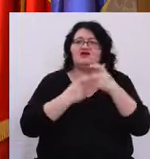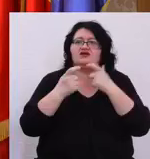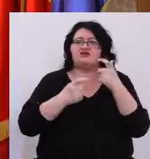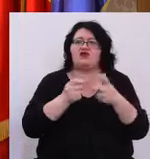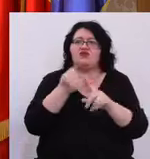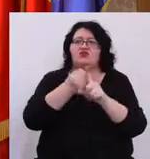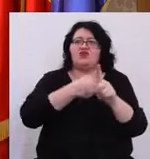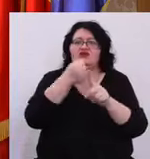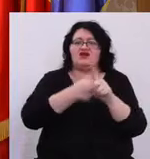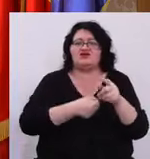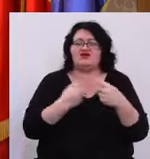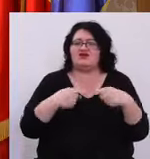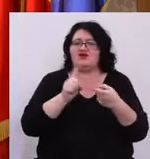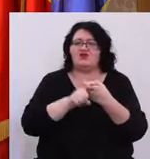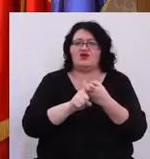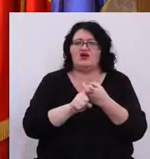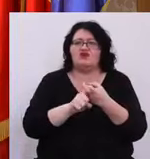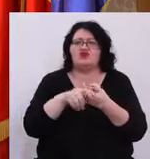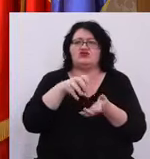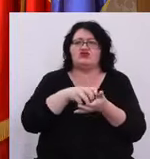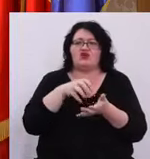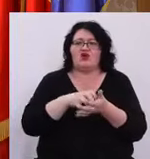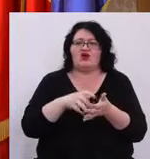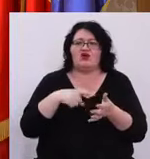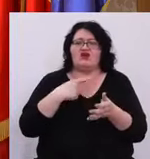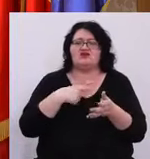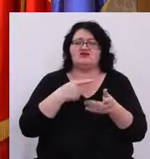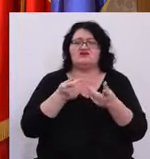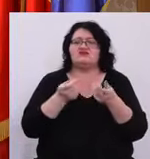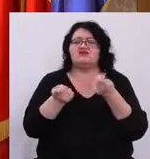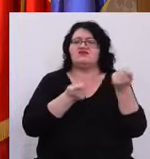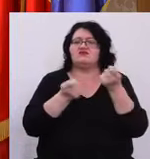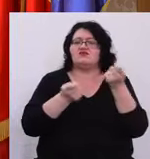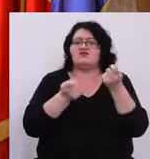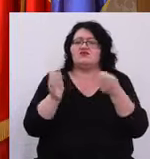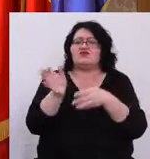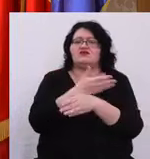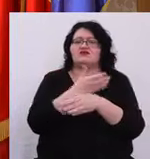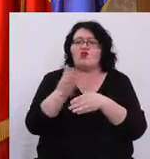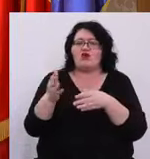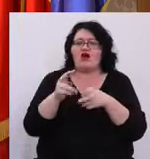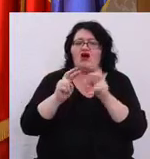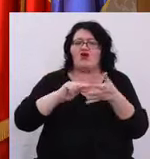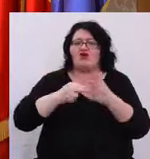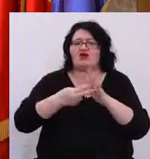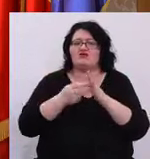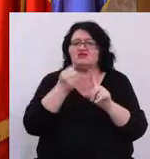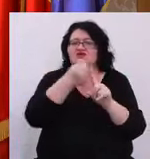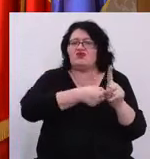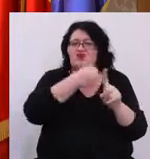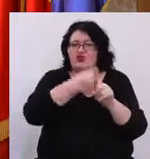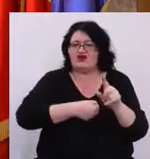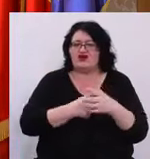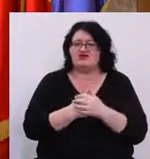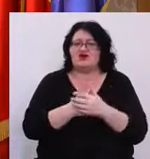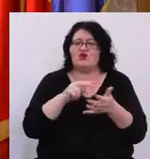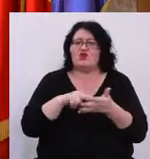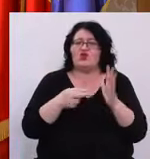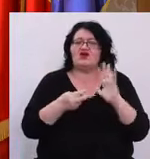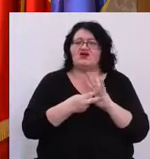niște proteste Care nu sunt doar locale Sunt proteste organizate la nivel național Sunt proteste